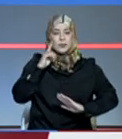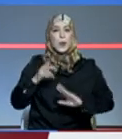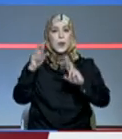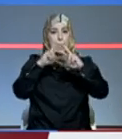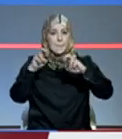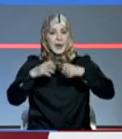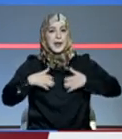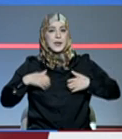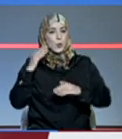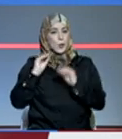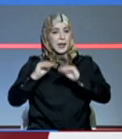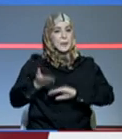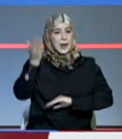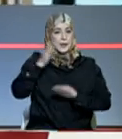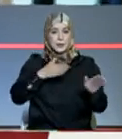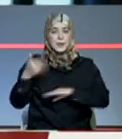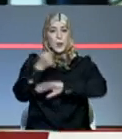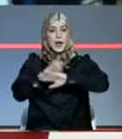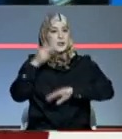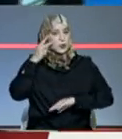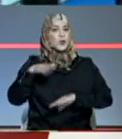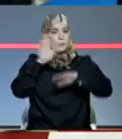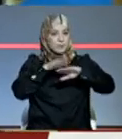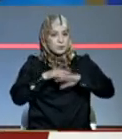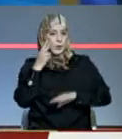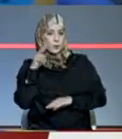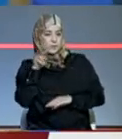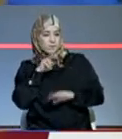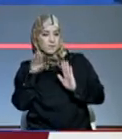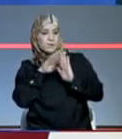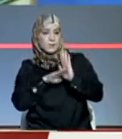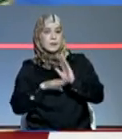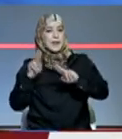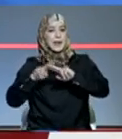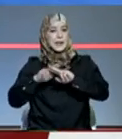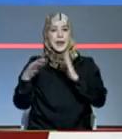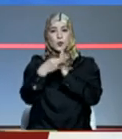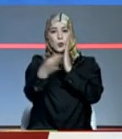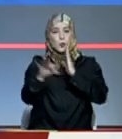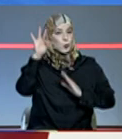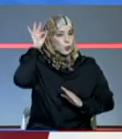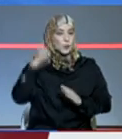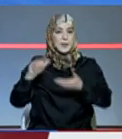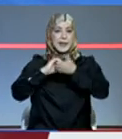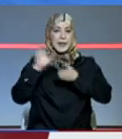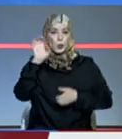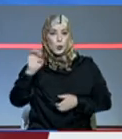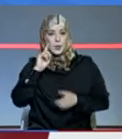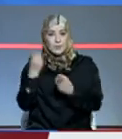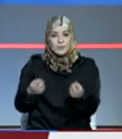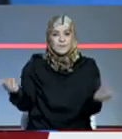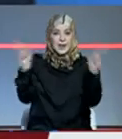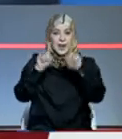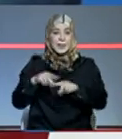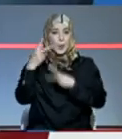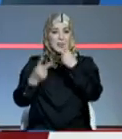العالي ودعا رئيس الجمهورية قايس سعيد إلى النظر في إمكانية جدولة ديون تونس لدى الاتحاد الأوروبي وتحويلها